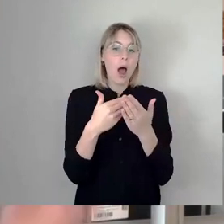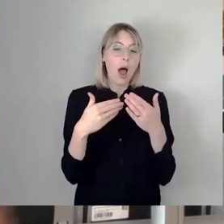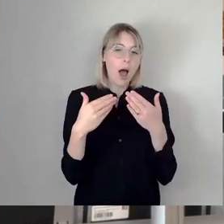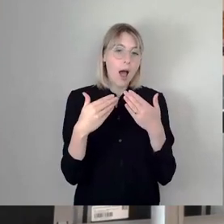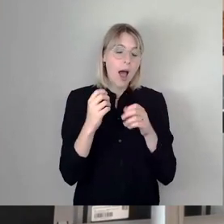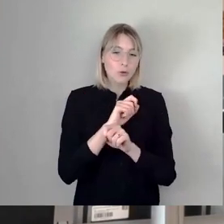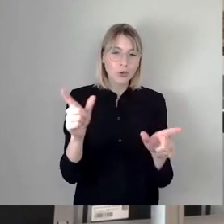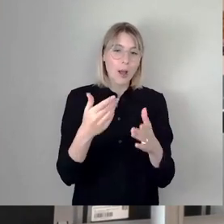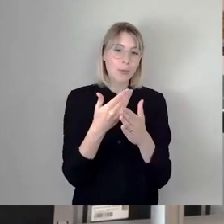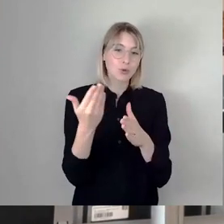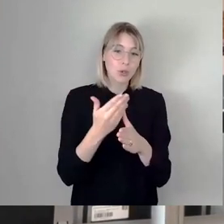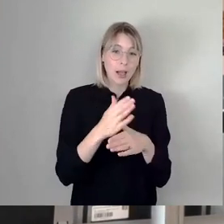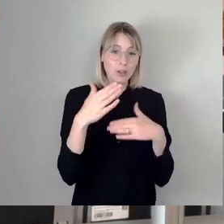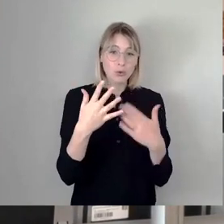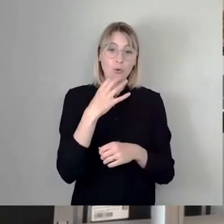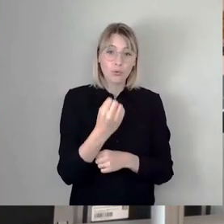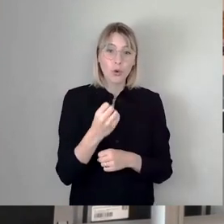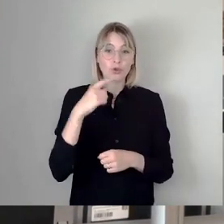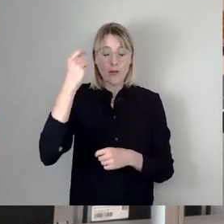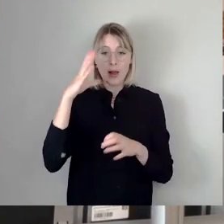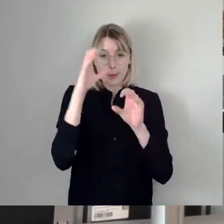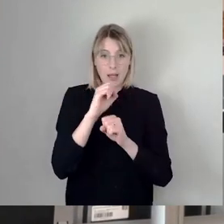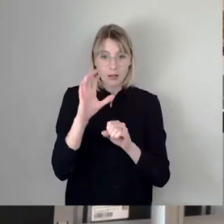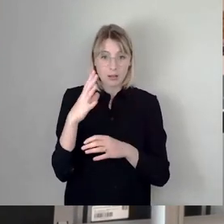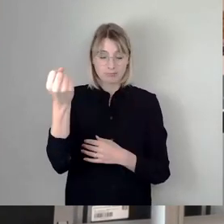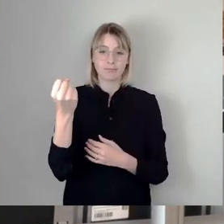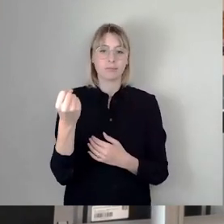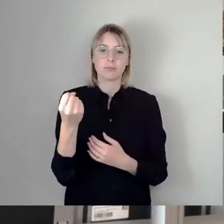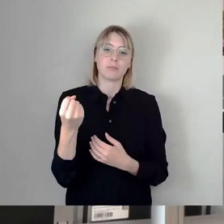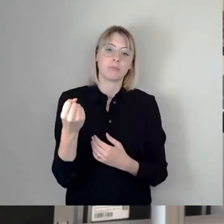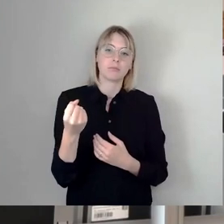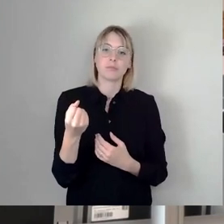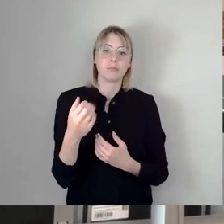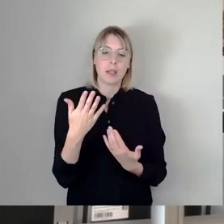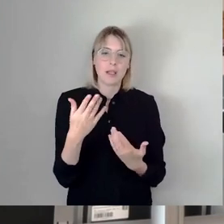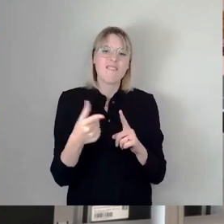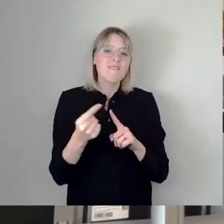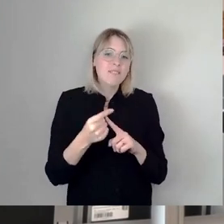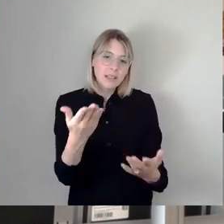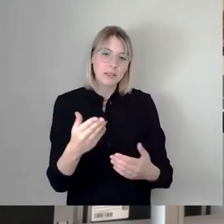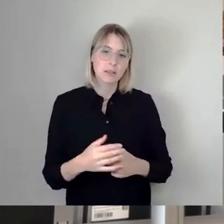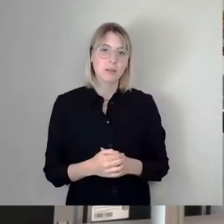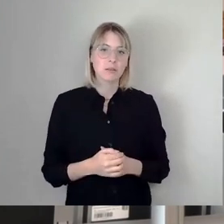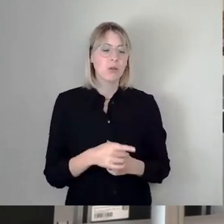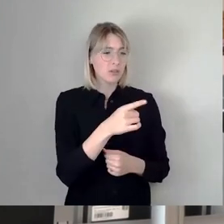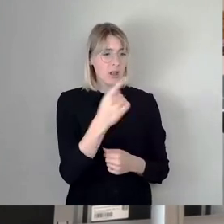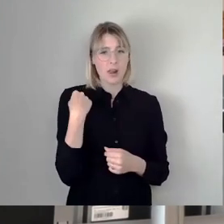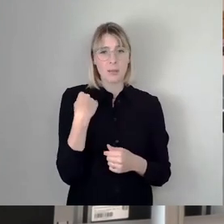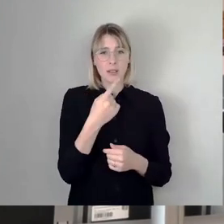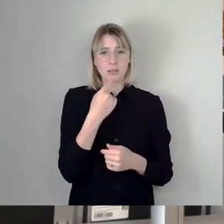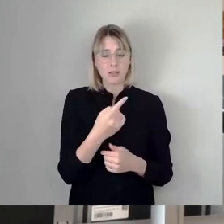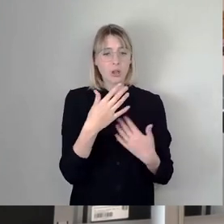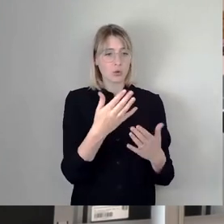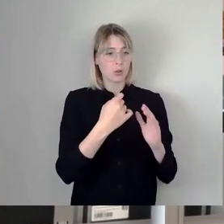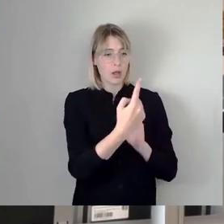Wie wollen Sie das machen? Ein Witz. Und das, was Sie gesagt haben, Herr Latsinski, zum Schluss, ist auch ein Witz. Sie kommen hier als Fußball-Fan